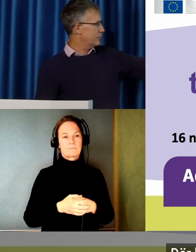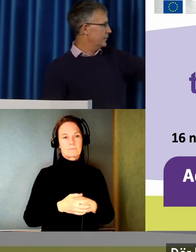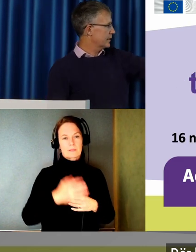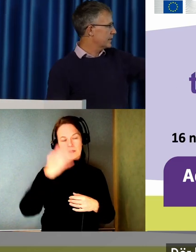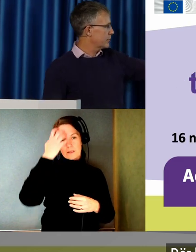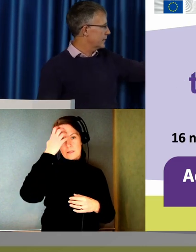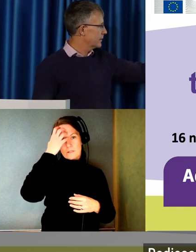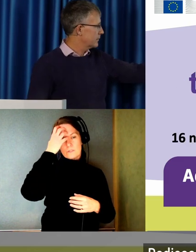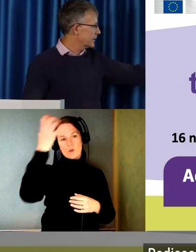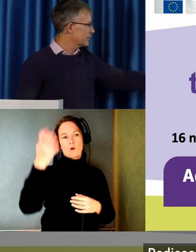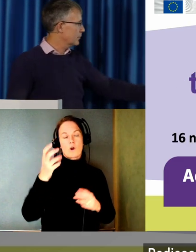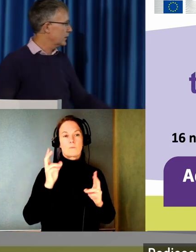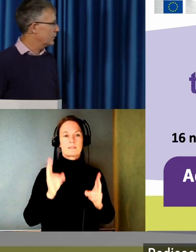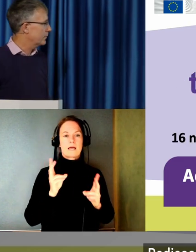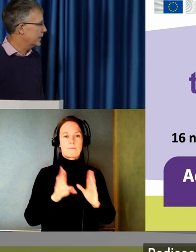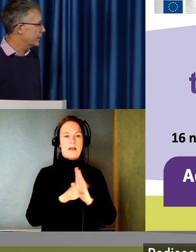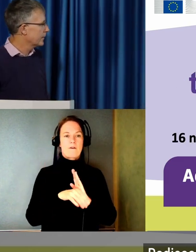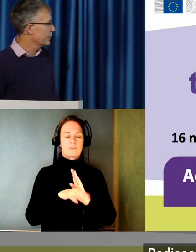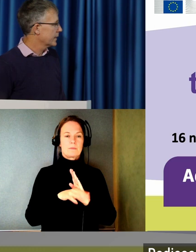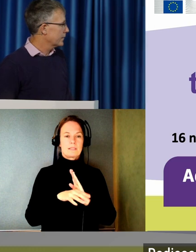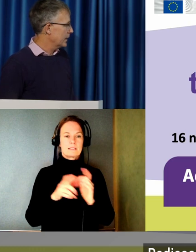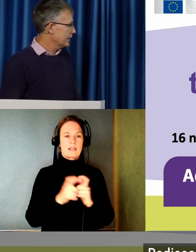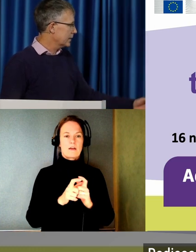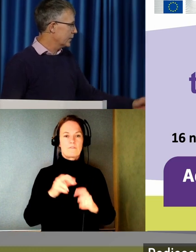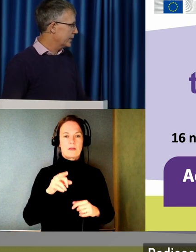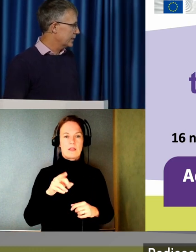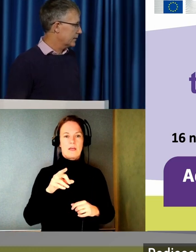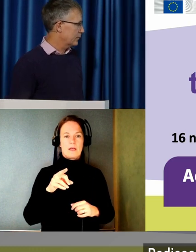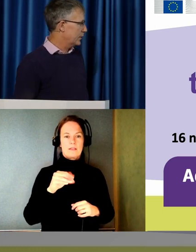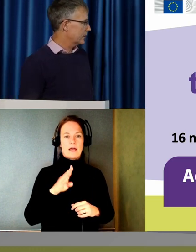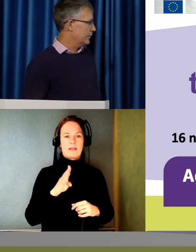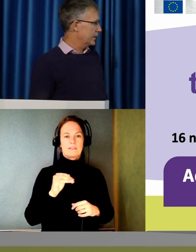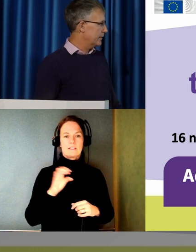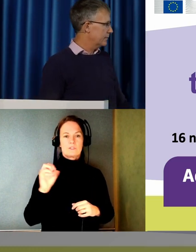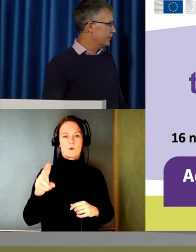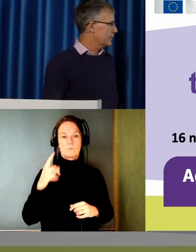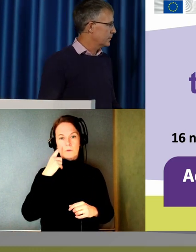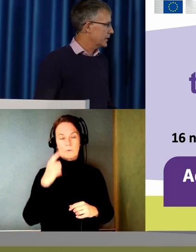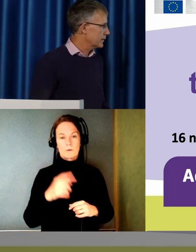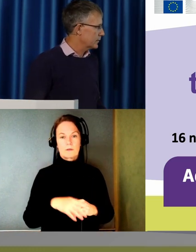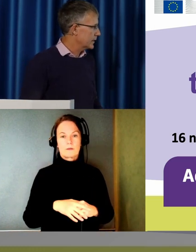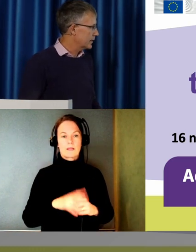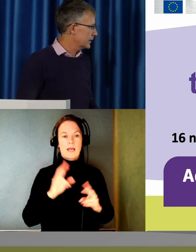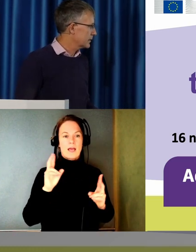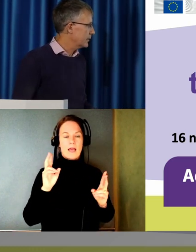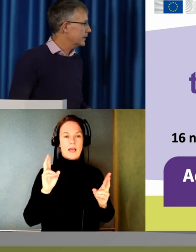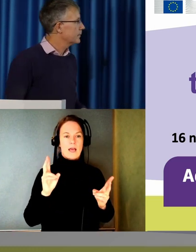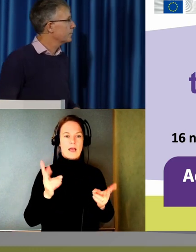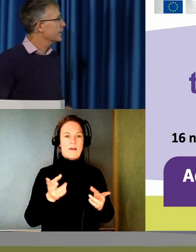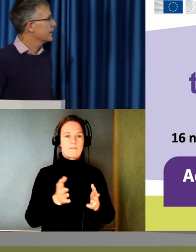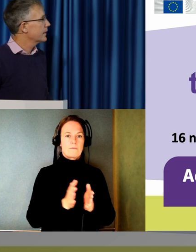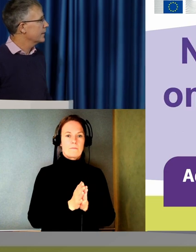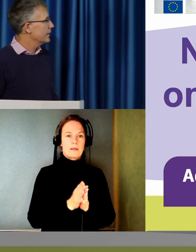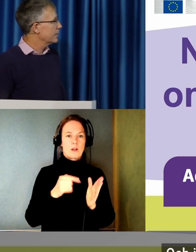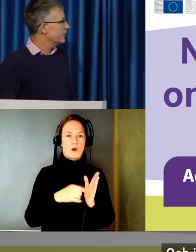är såna här eftermiddagsträff där. Radisson Blue blir det. Bland annat med PTS som partner. Med även funktionsrätt och några andra aktörer.